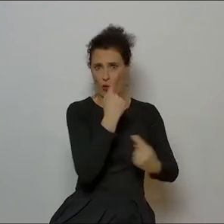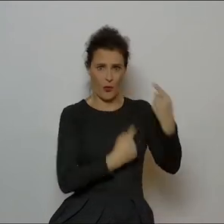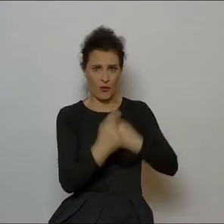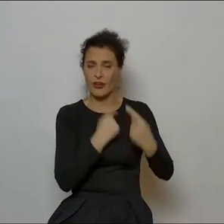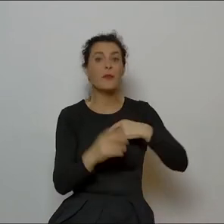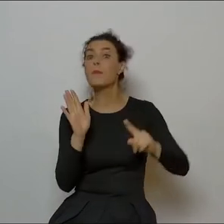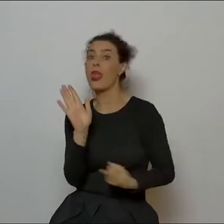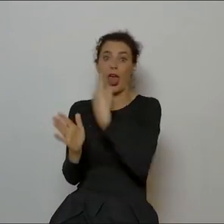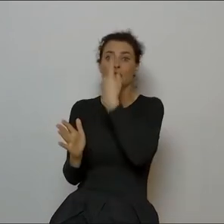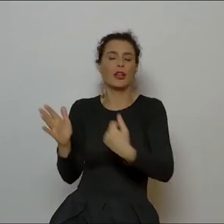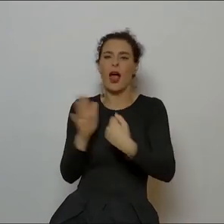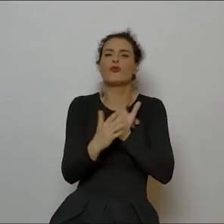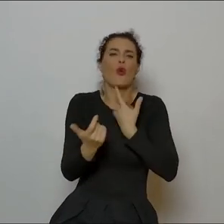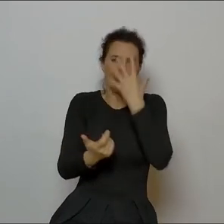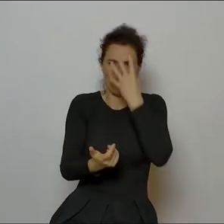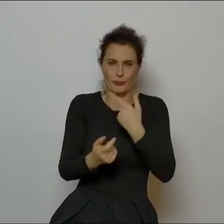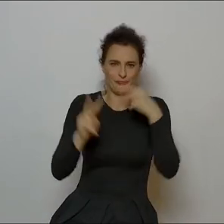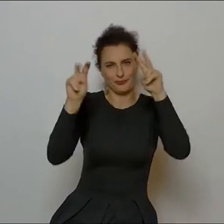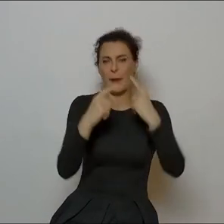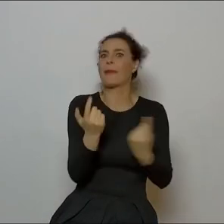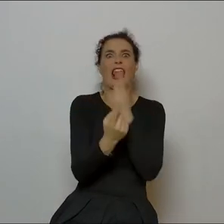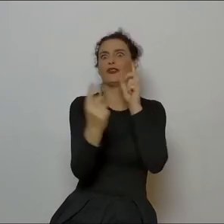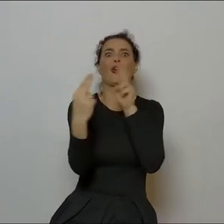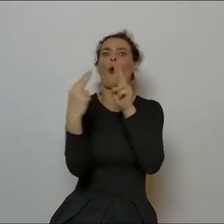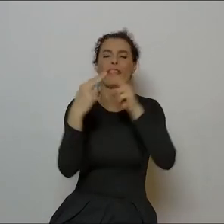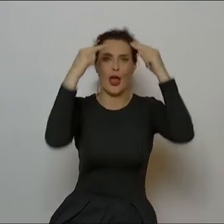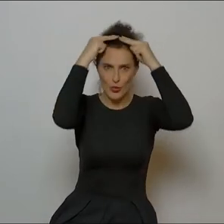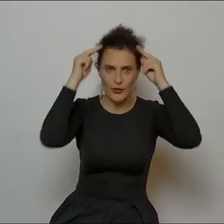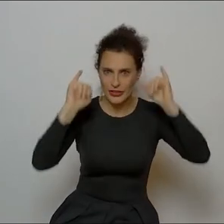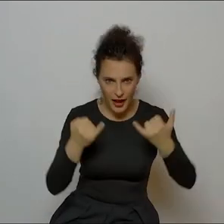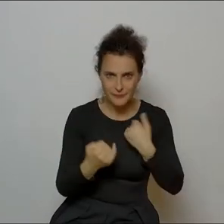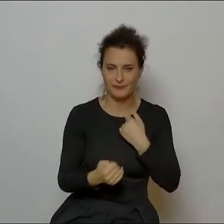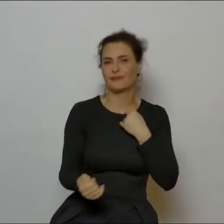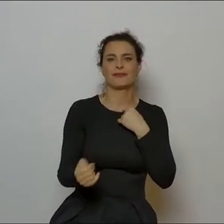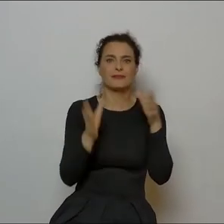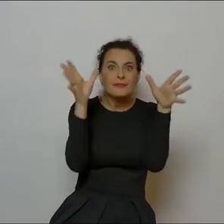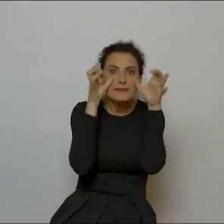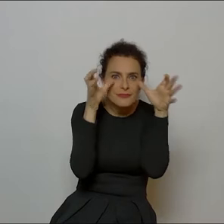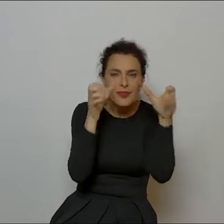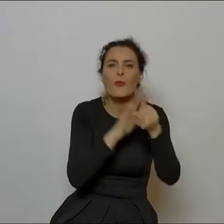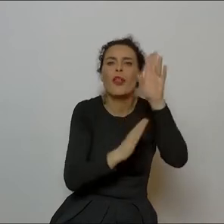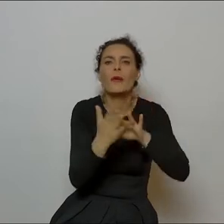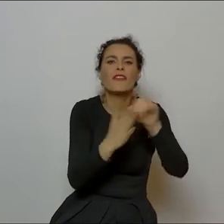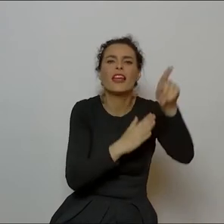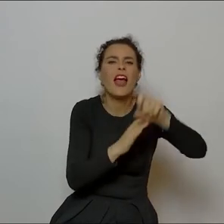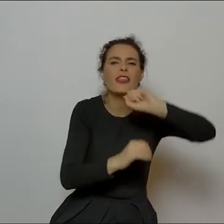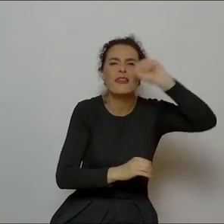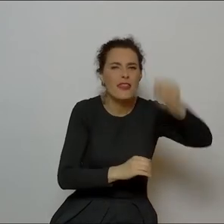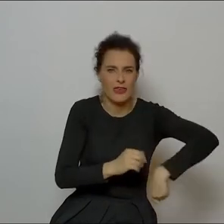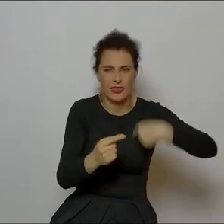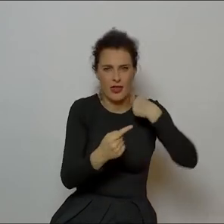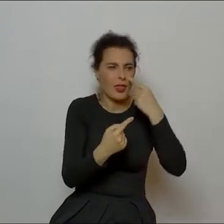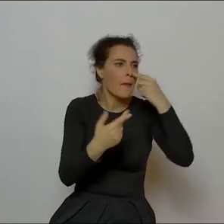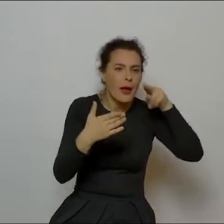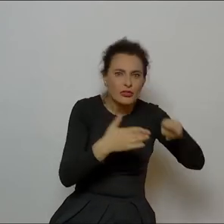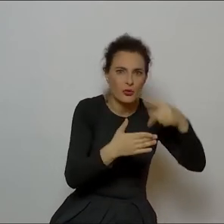Norwidem był wzrokowy. To była taka... Nawet ja nigdy nie zaglądałam tamże. O czym chciałam...